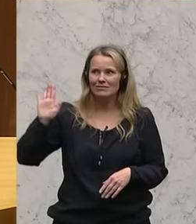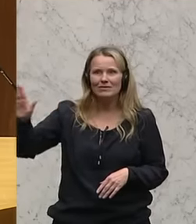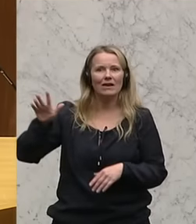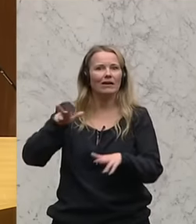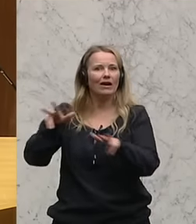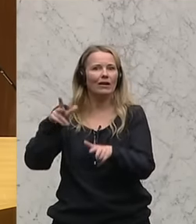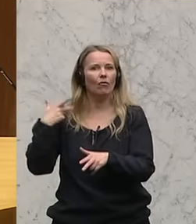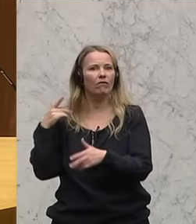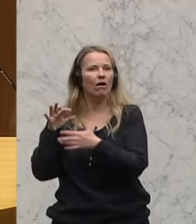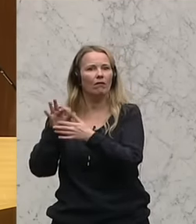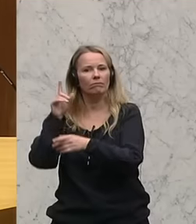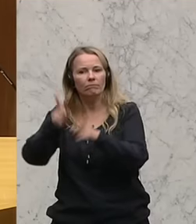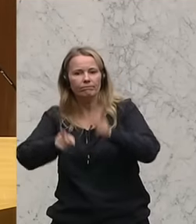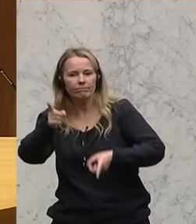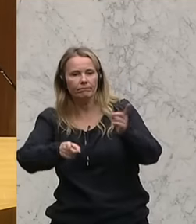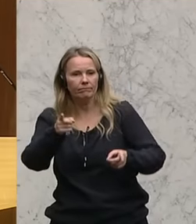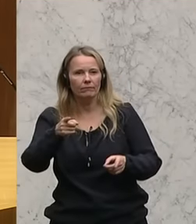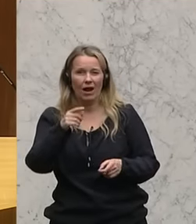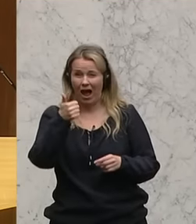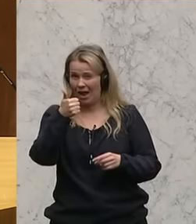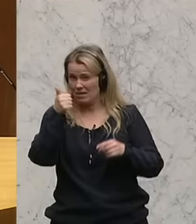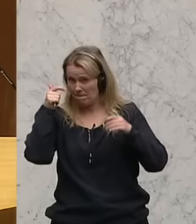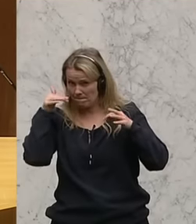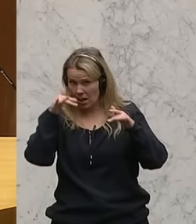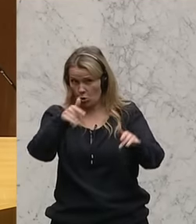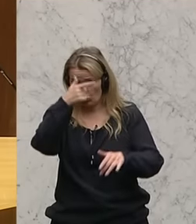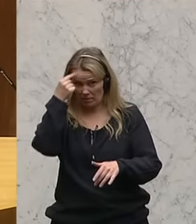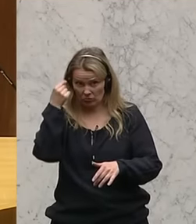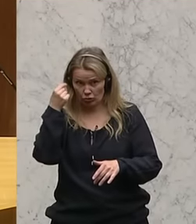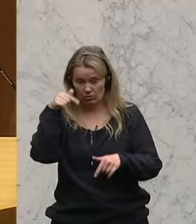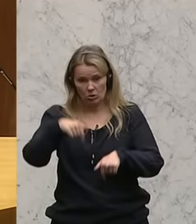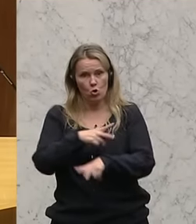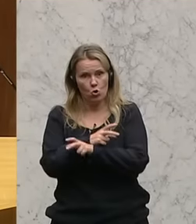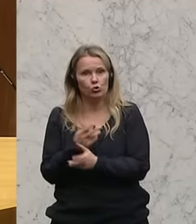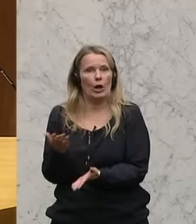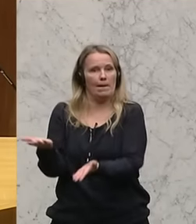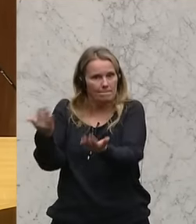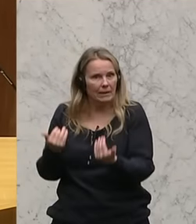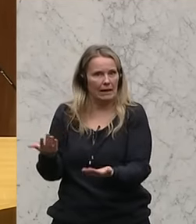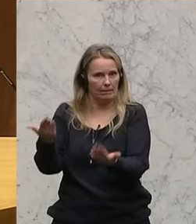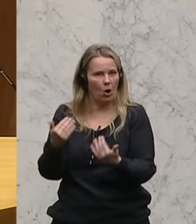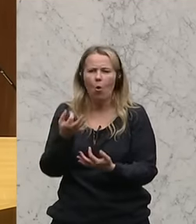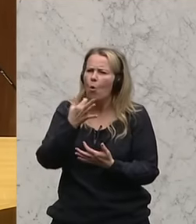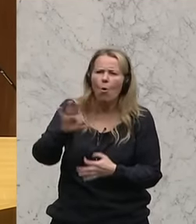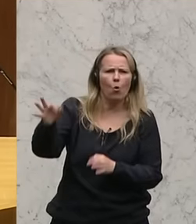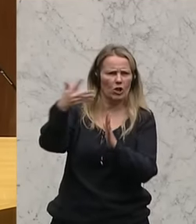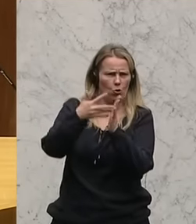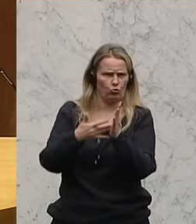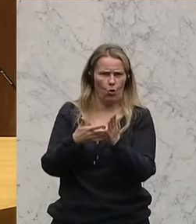angehalten hat, mittlerweile rund einer Million Menschen nach Österreich zu bringen, unkontrolliert,